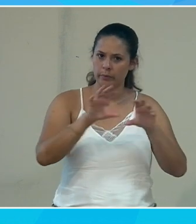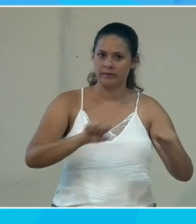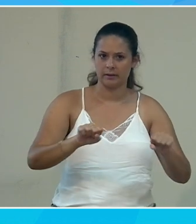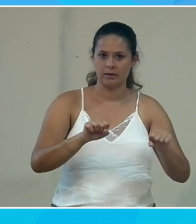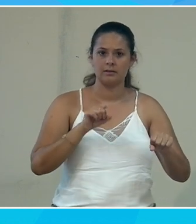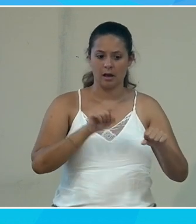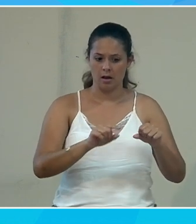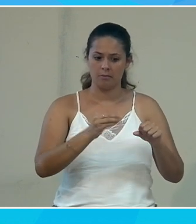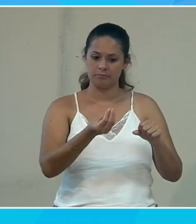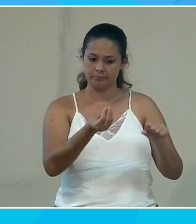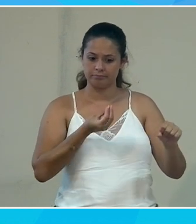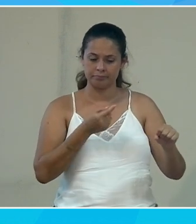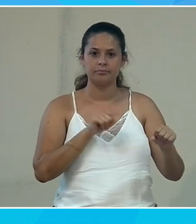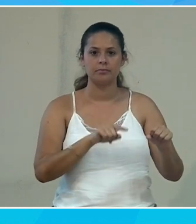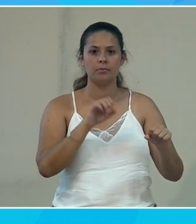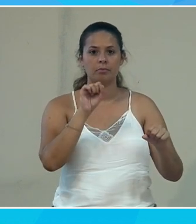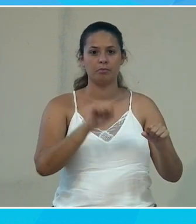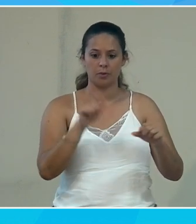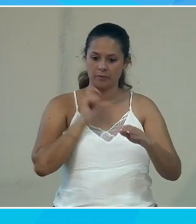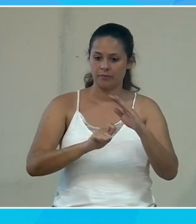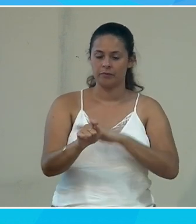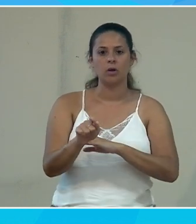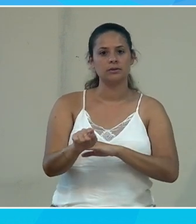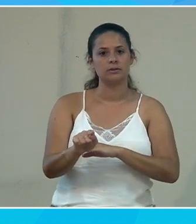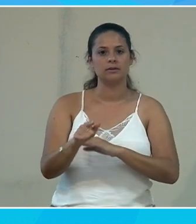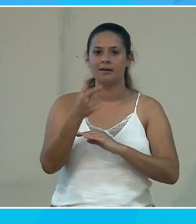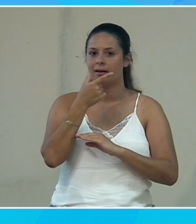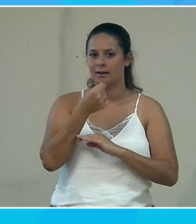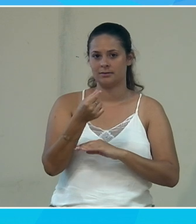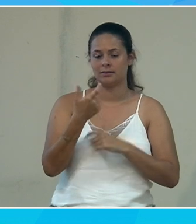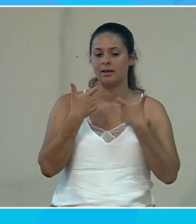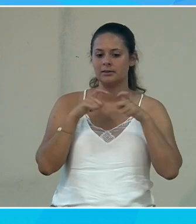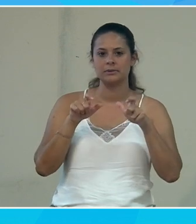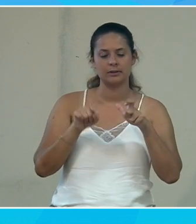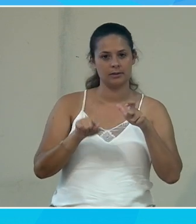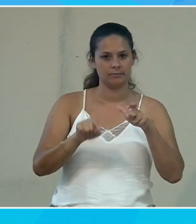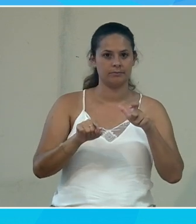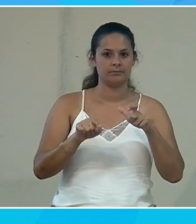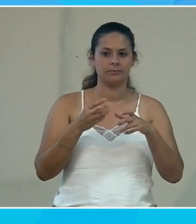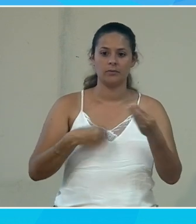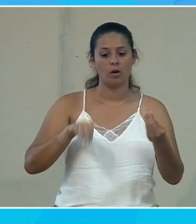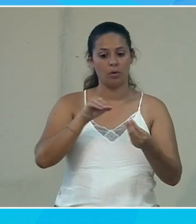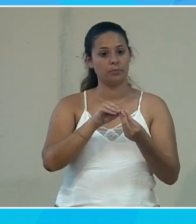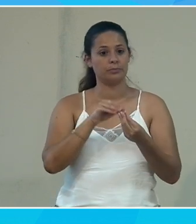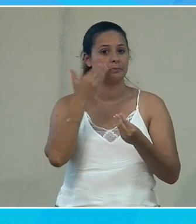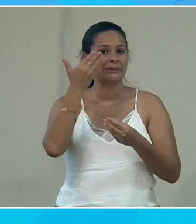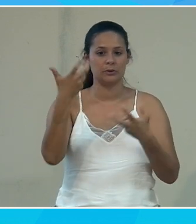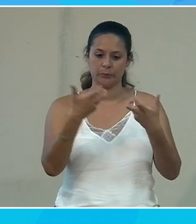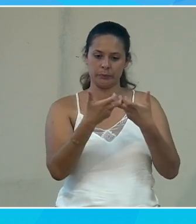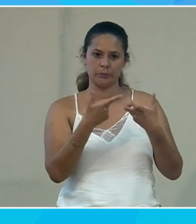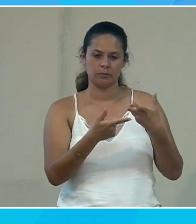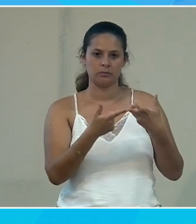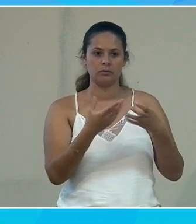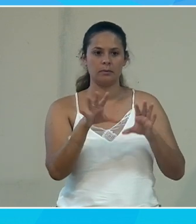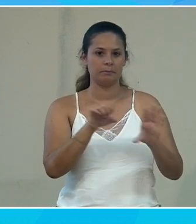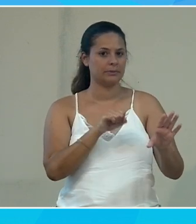et ces gains de productivité vont vous permettre de financer cette accessibilité donc le surplus le surplus de coût potentiel va être